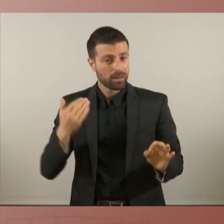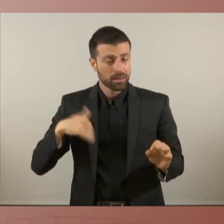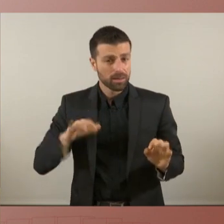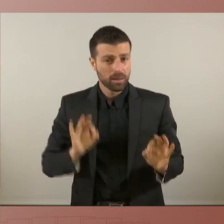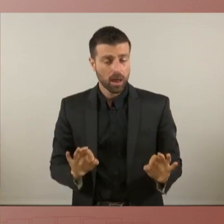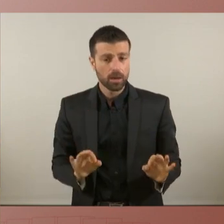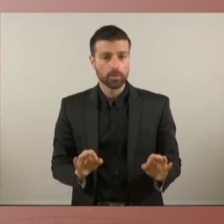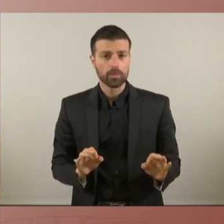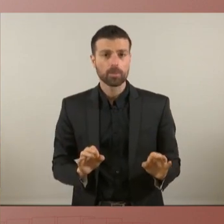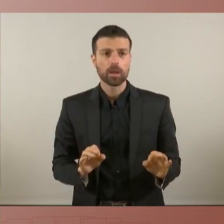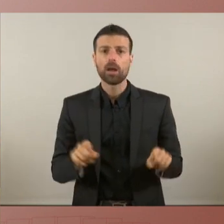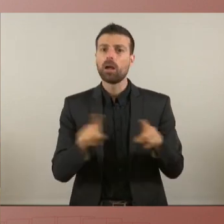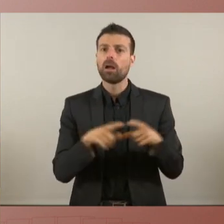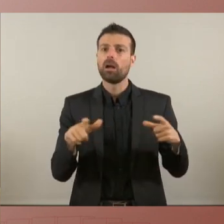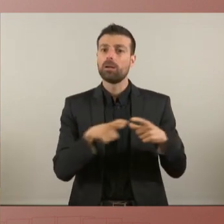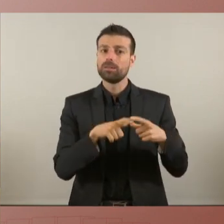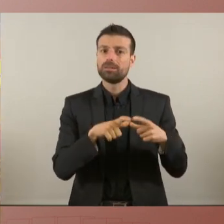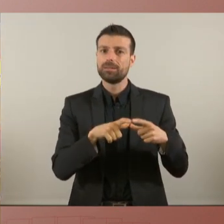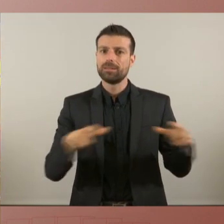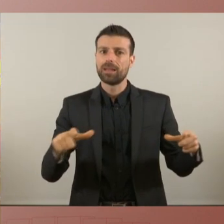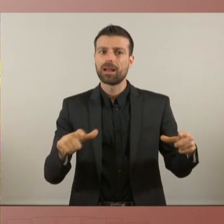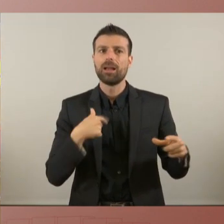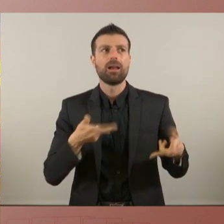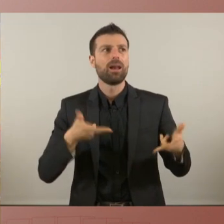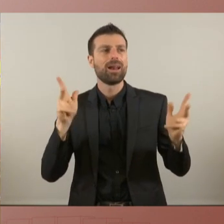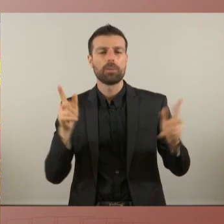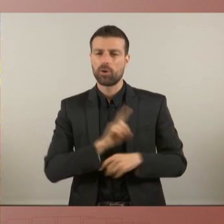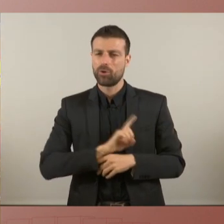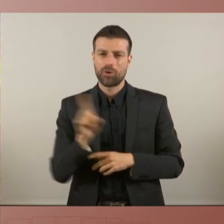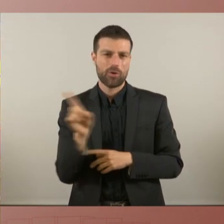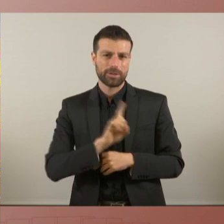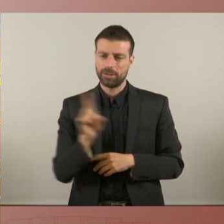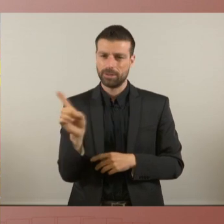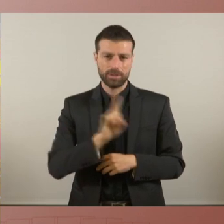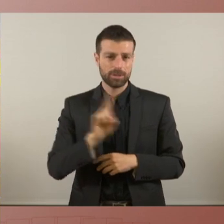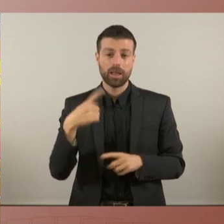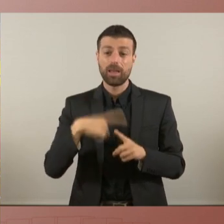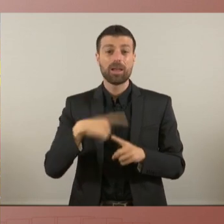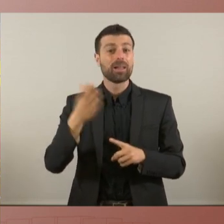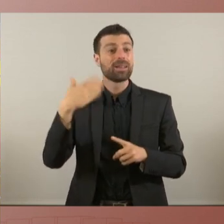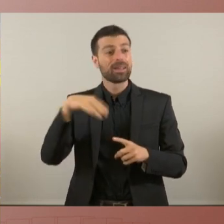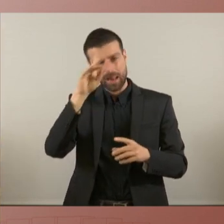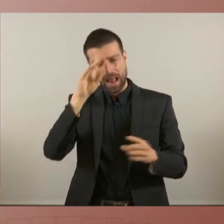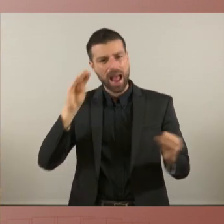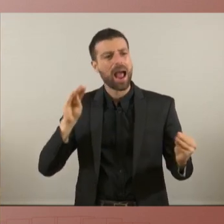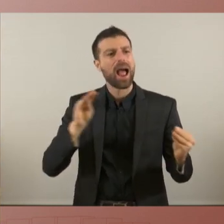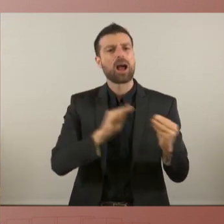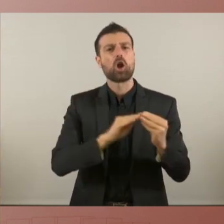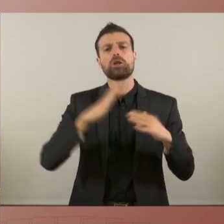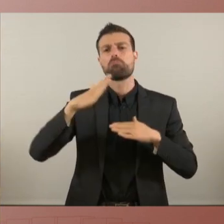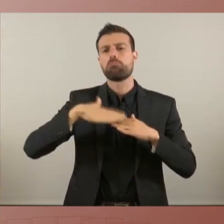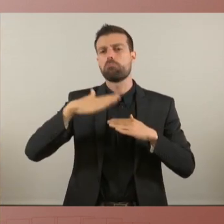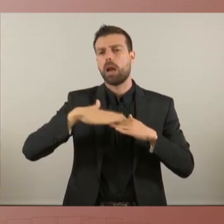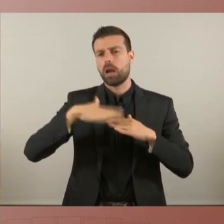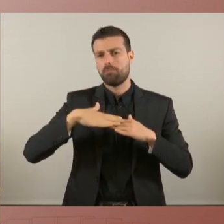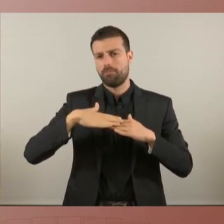són un xeca en blanc no són un xeca en blanc perquè aquell era un acord de mínims mínims que han